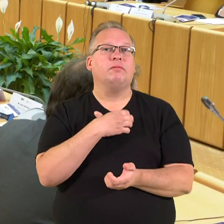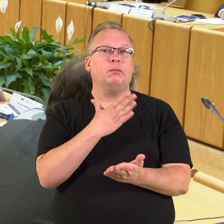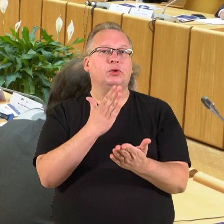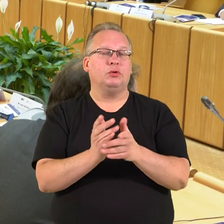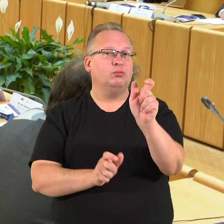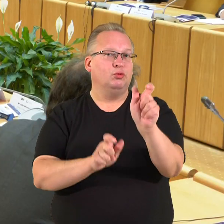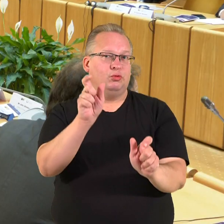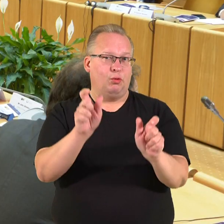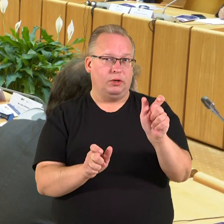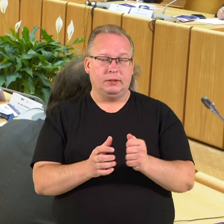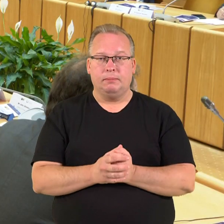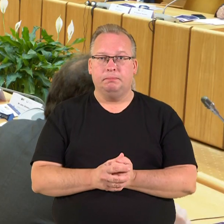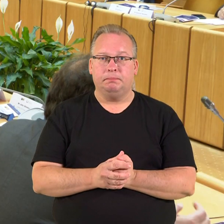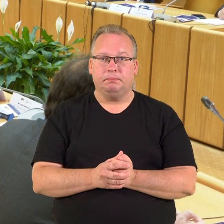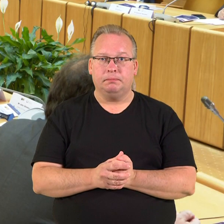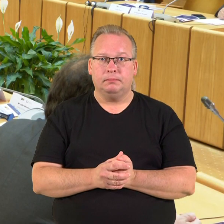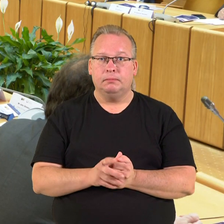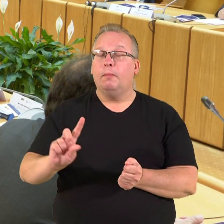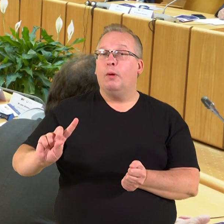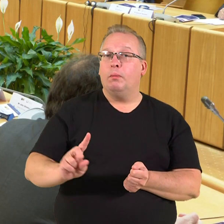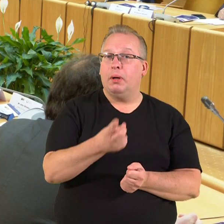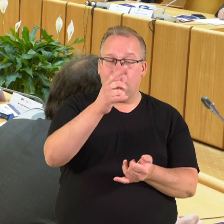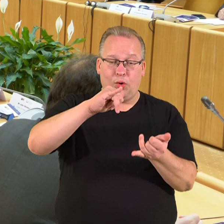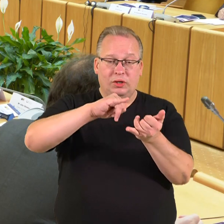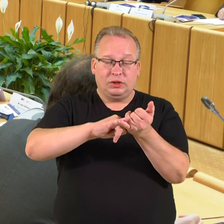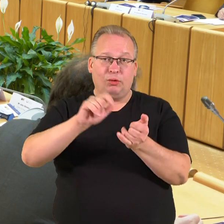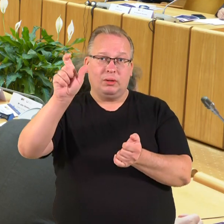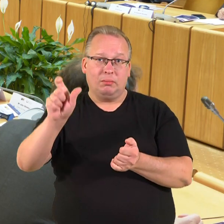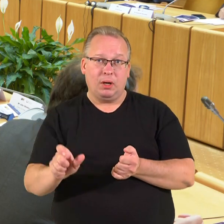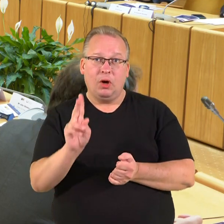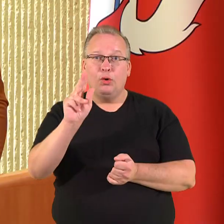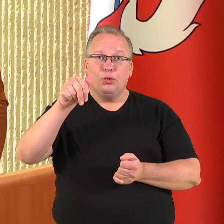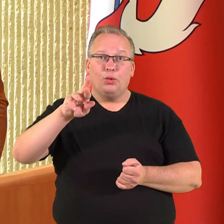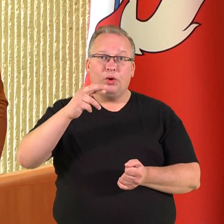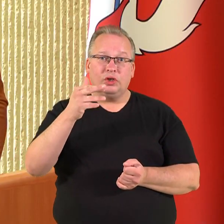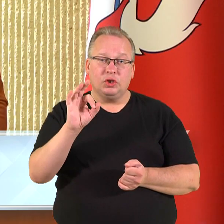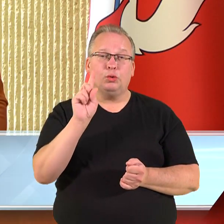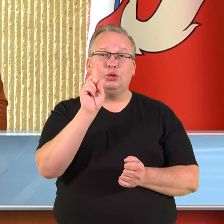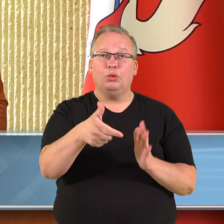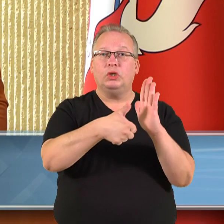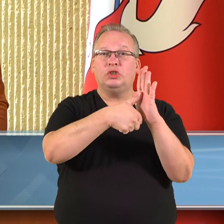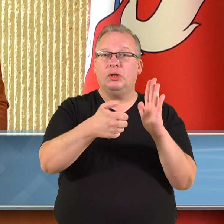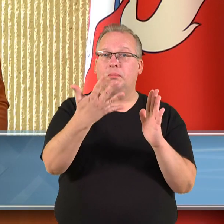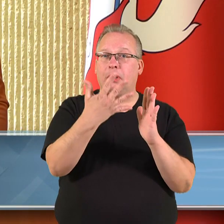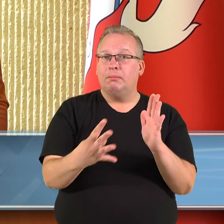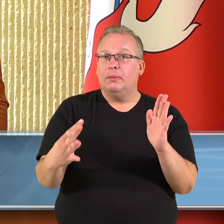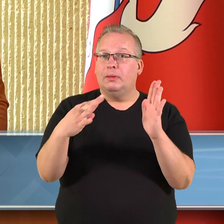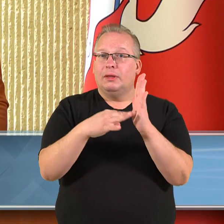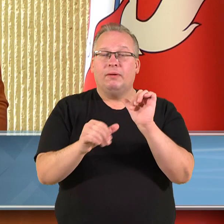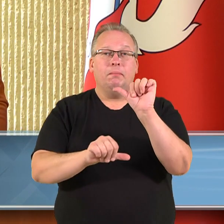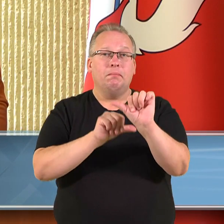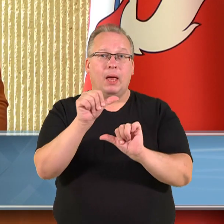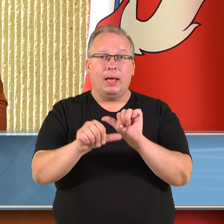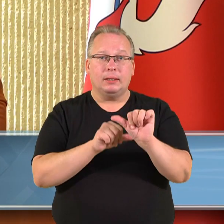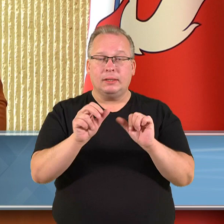žmonės. Nuo pirmojo istorikam žinomo Lietuvio Aleksandro Karolio Kuršiaus 1659 metais